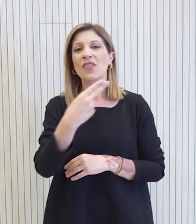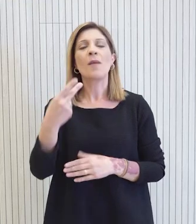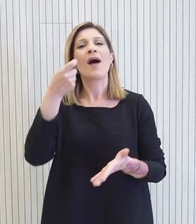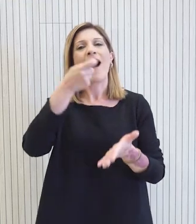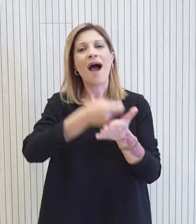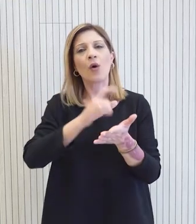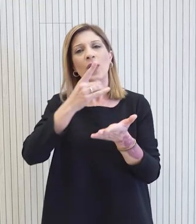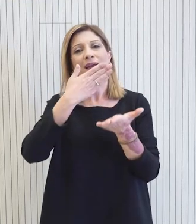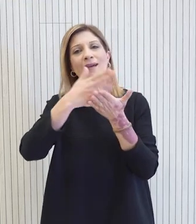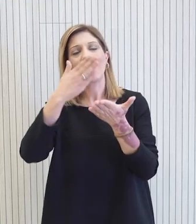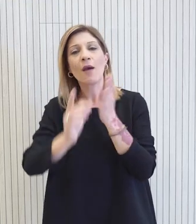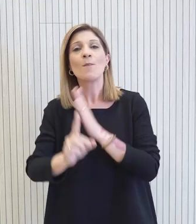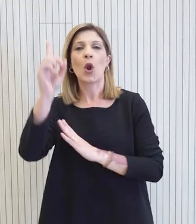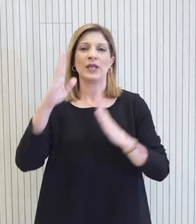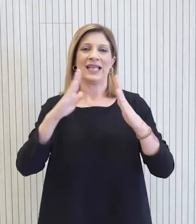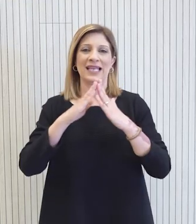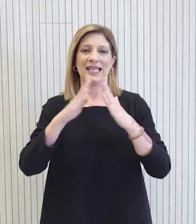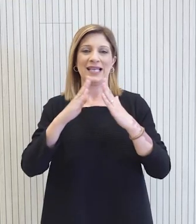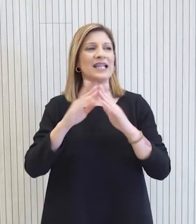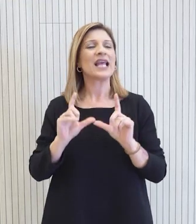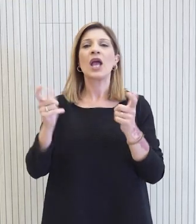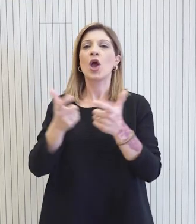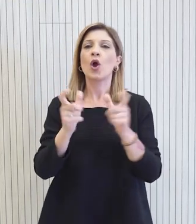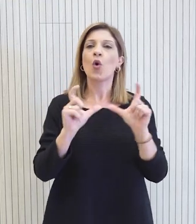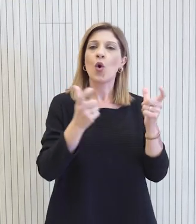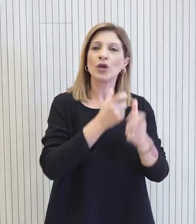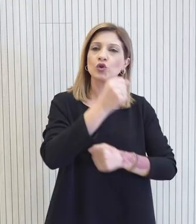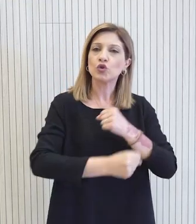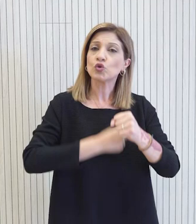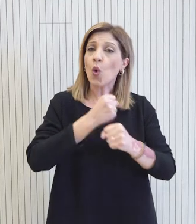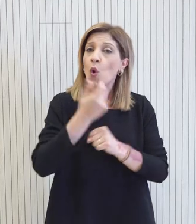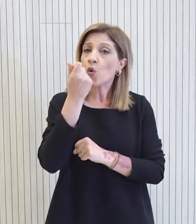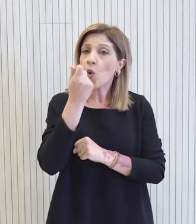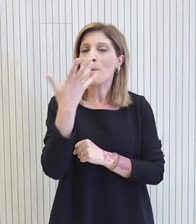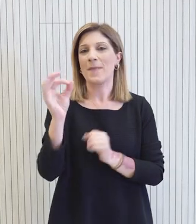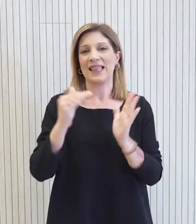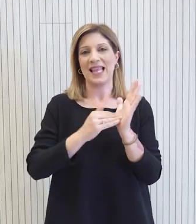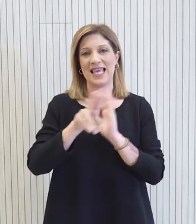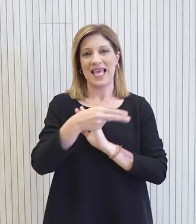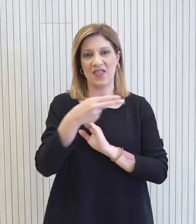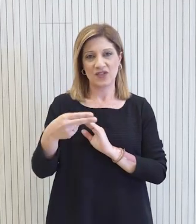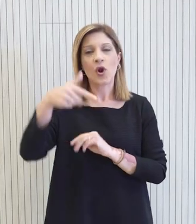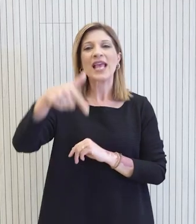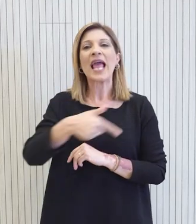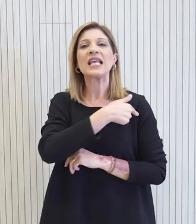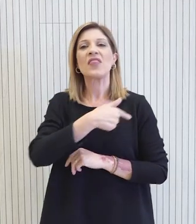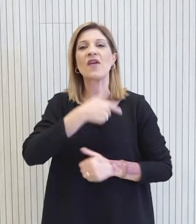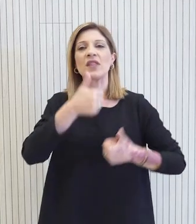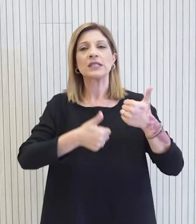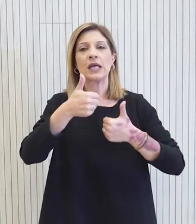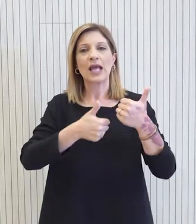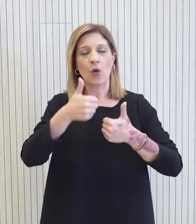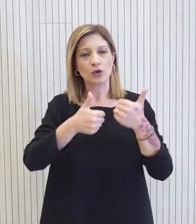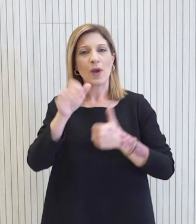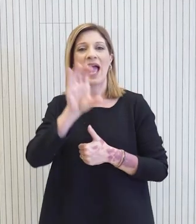αγορά ή ανέγερση πρώτης κατοικίας και οικογένειες με αιτήσιο ισότημα 50.000 ευρώ. Η Γενική Διεύθυνση Ανταγωνισμού της Ευρωπαϊκής